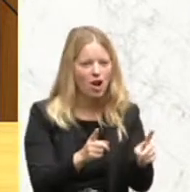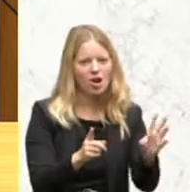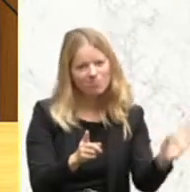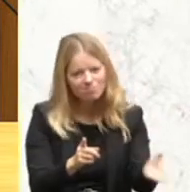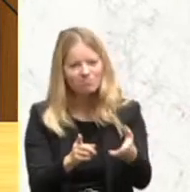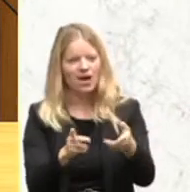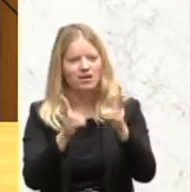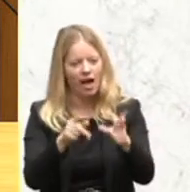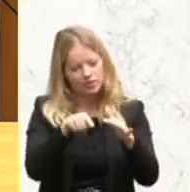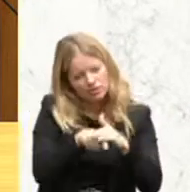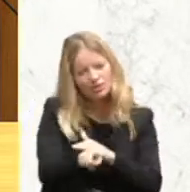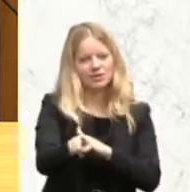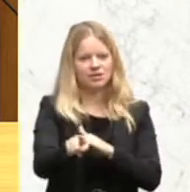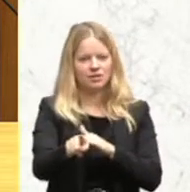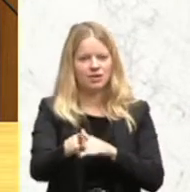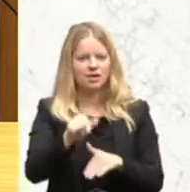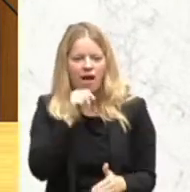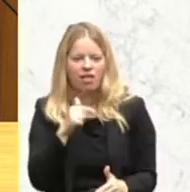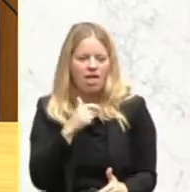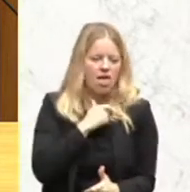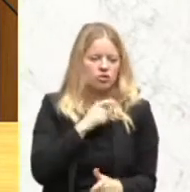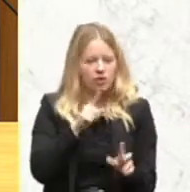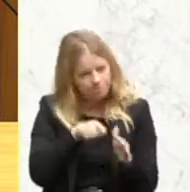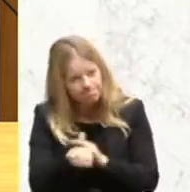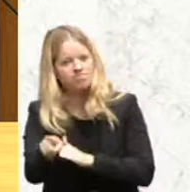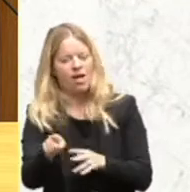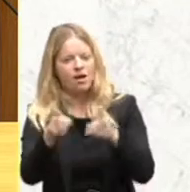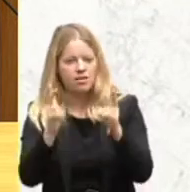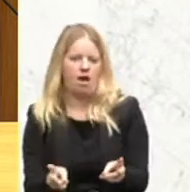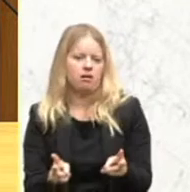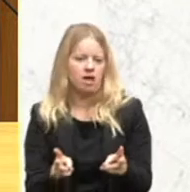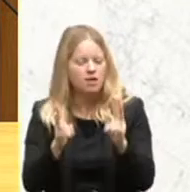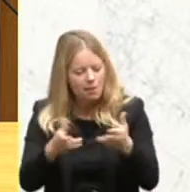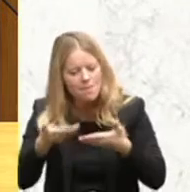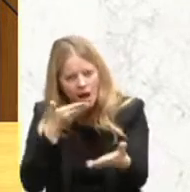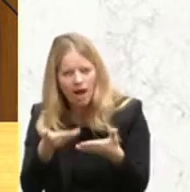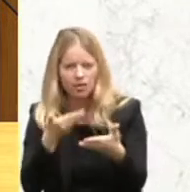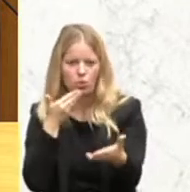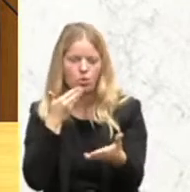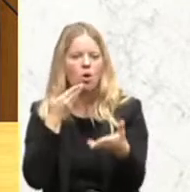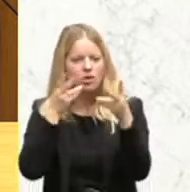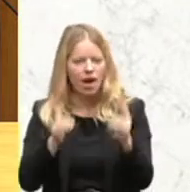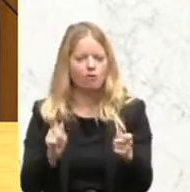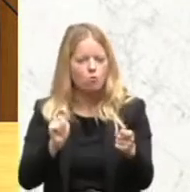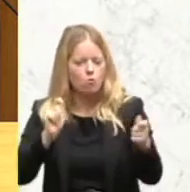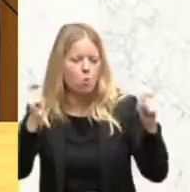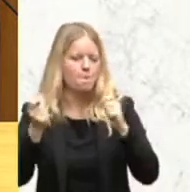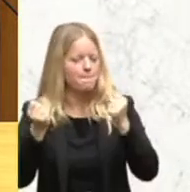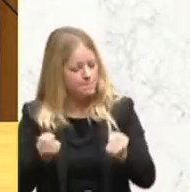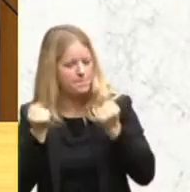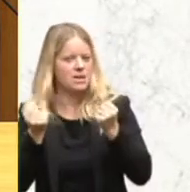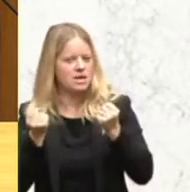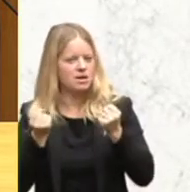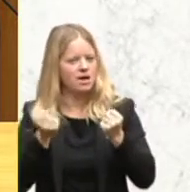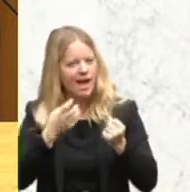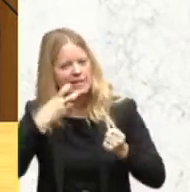Beratung stattfinden kann, um gegen Radikalisierung vorzugehen. Und ein Letztes, weil das auch sehr, sehr wichtig